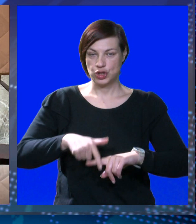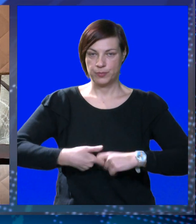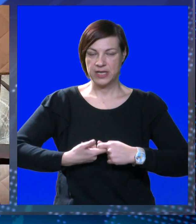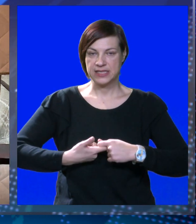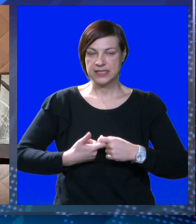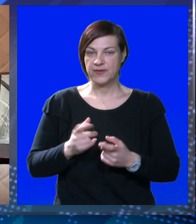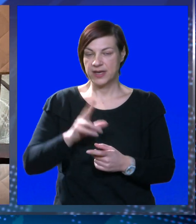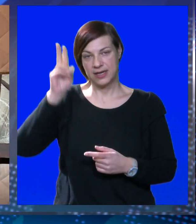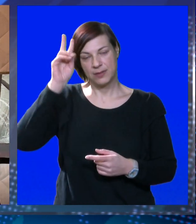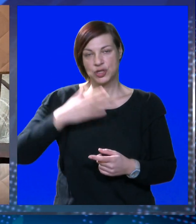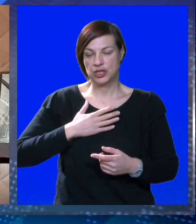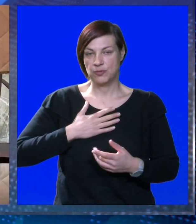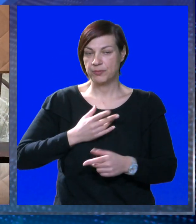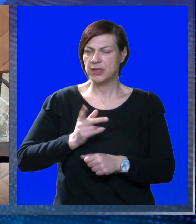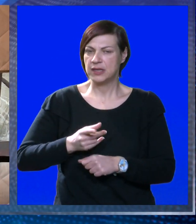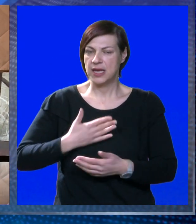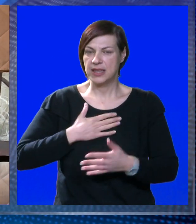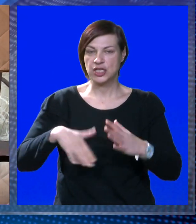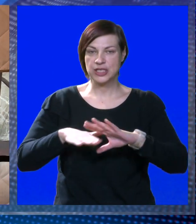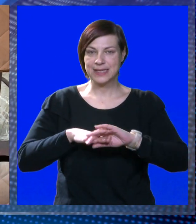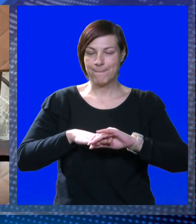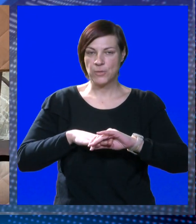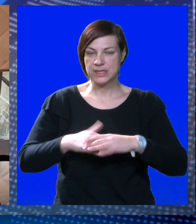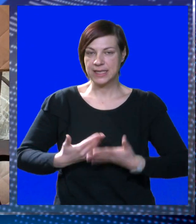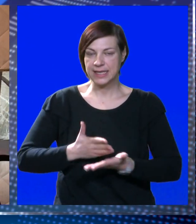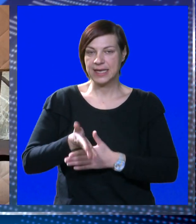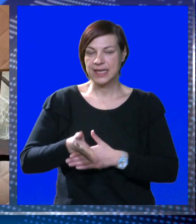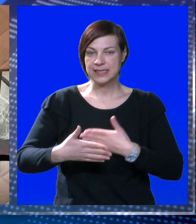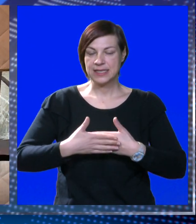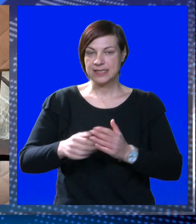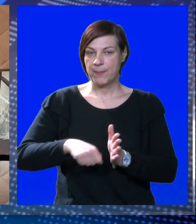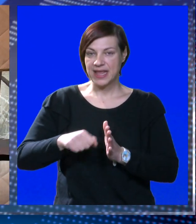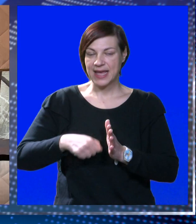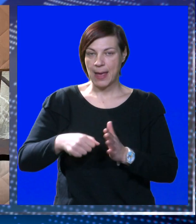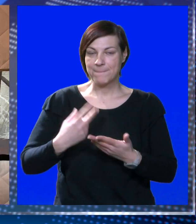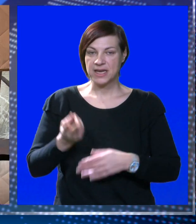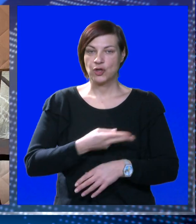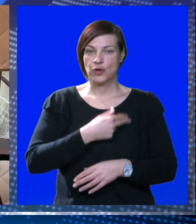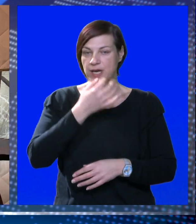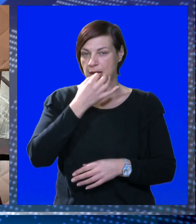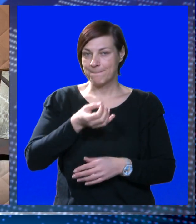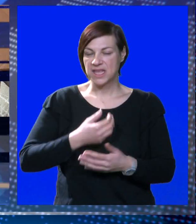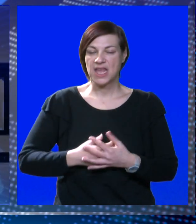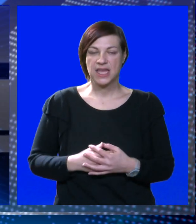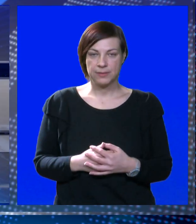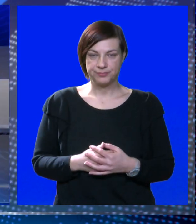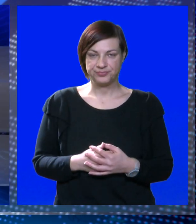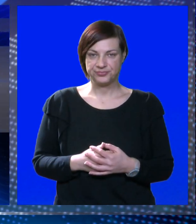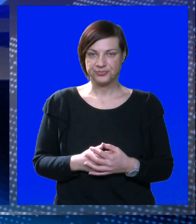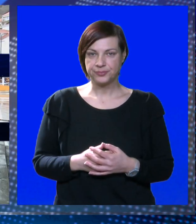osnovna stvar. Ne možemo imitirati naše zaposlenike da izlaze pred televizijske kamere i odgovaraju na pitanje.